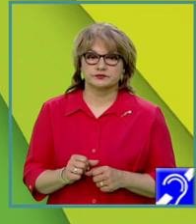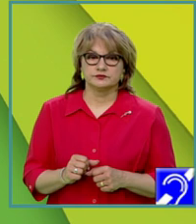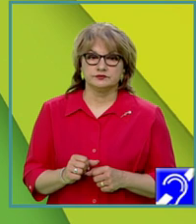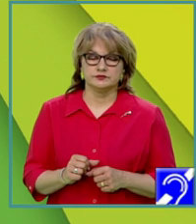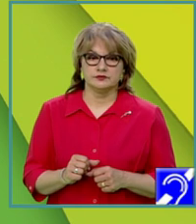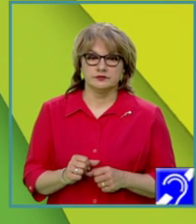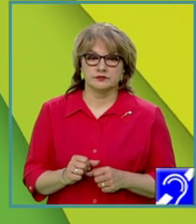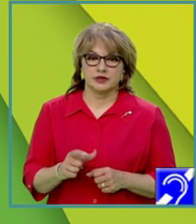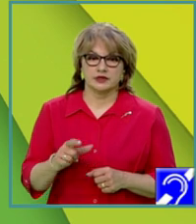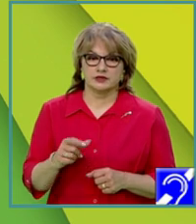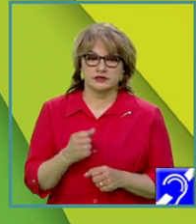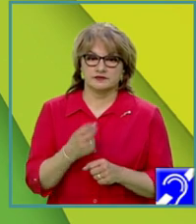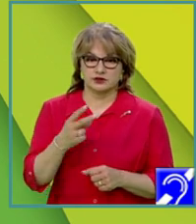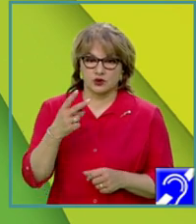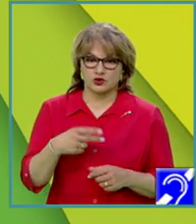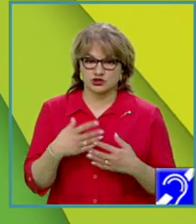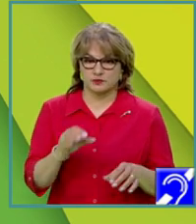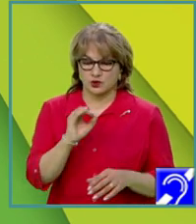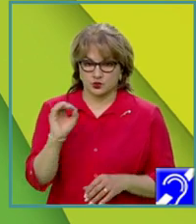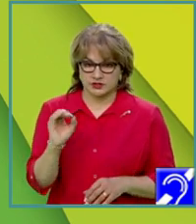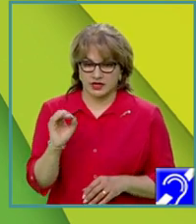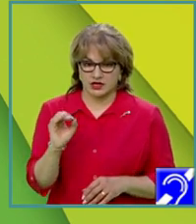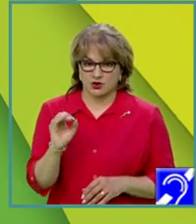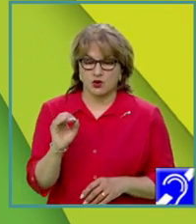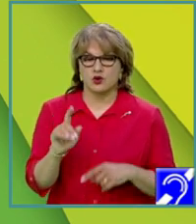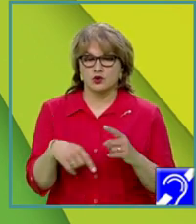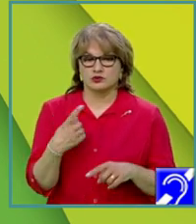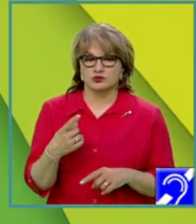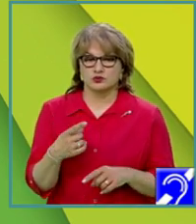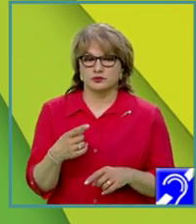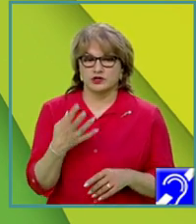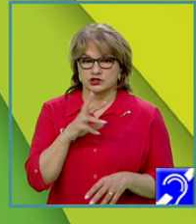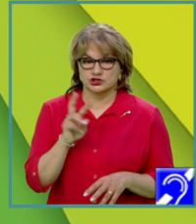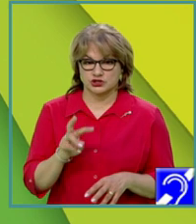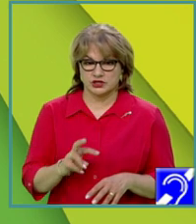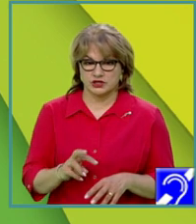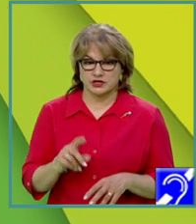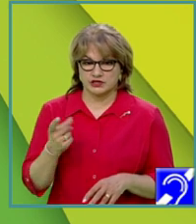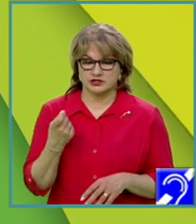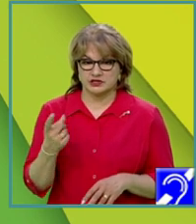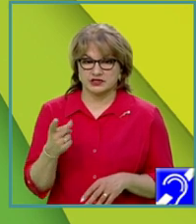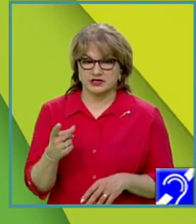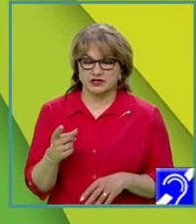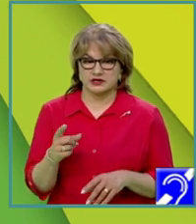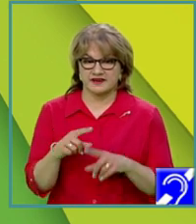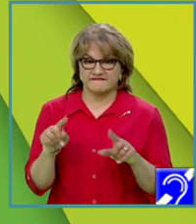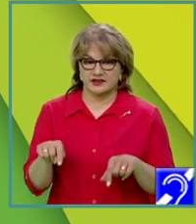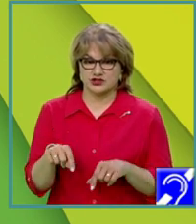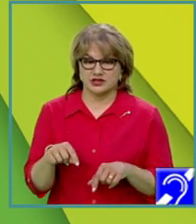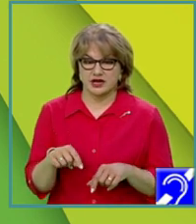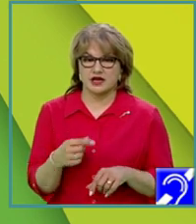inițializează cu 0, apoi se citesc din fișier termenii